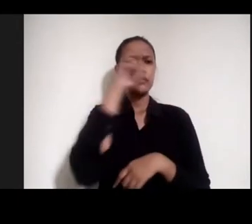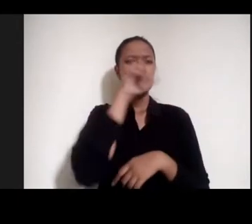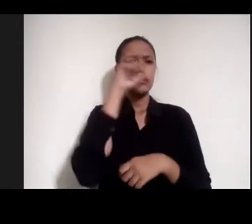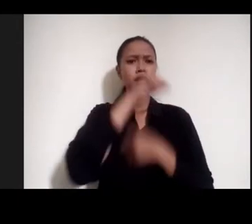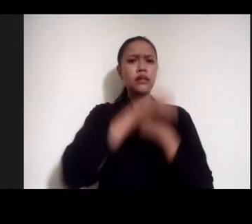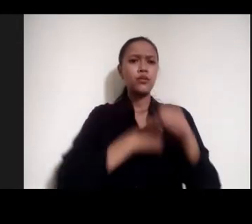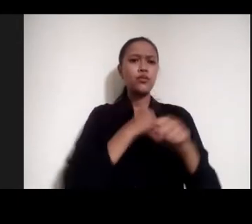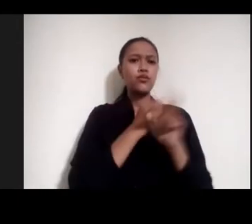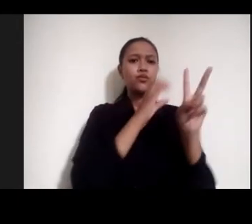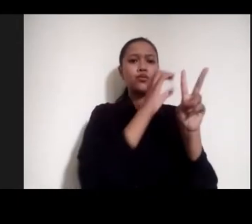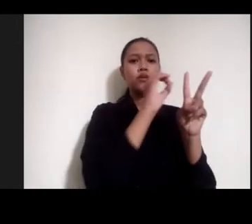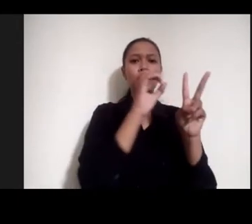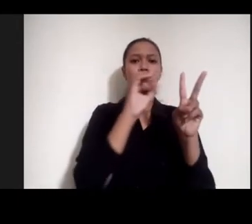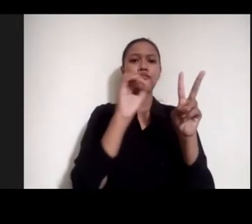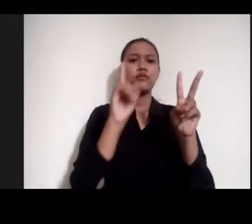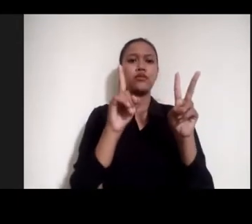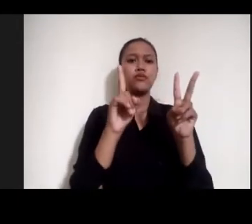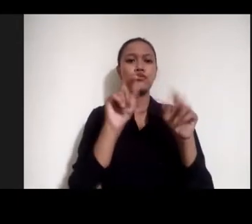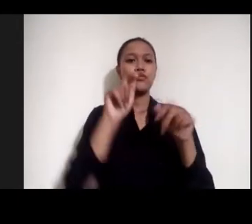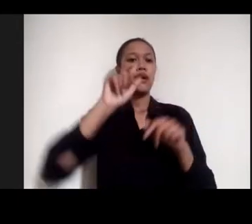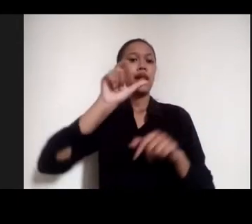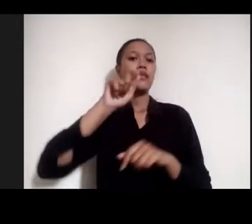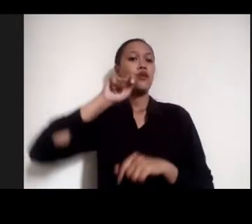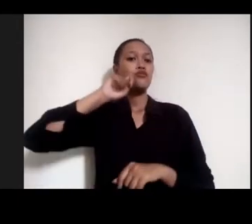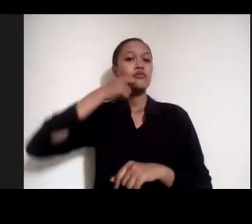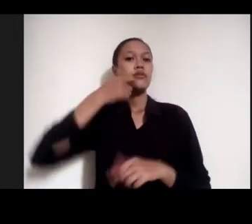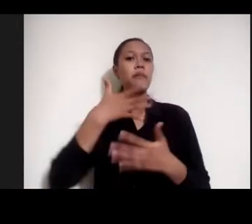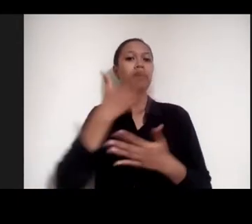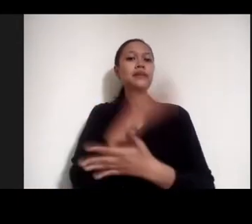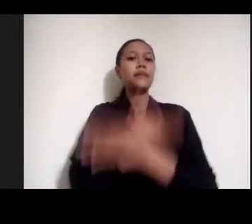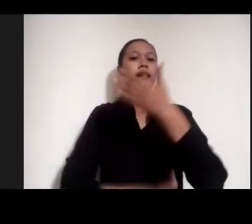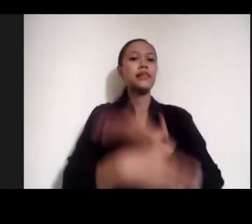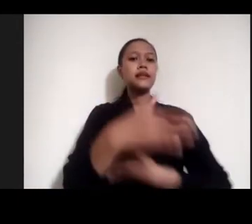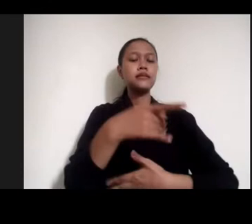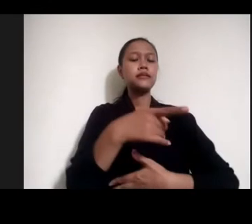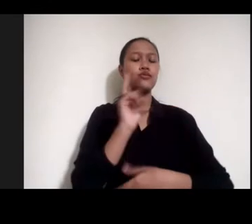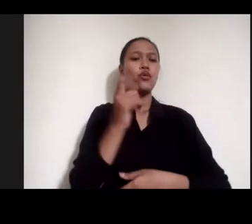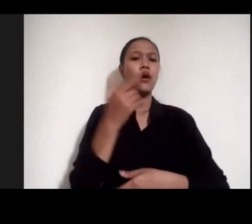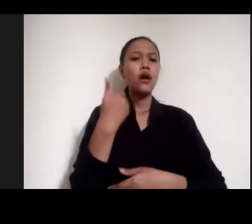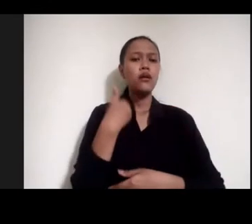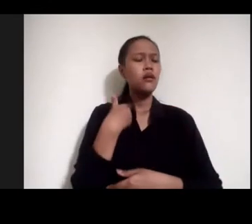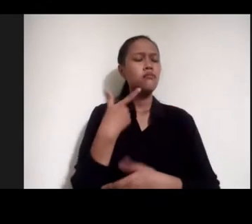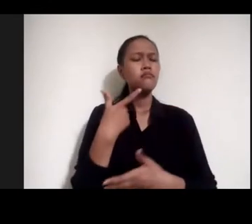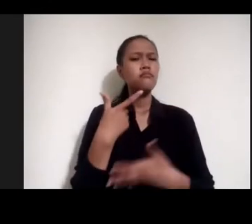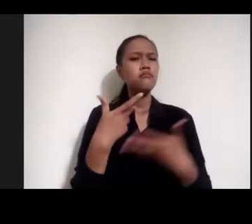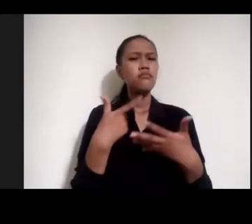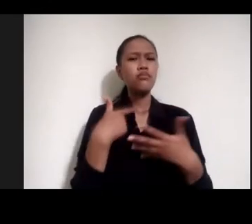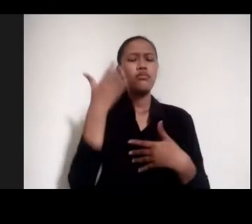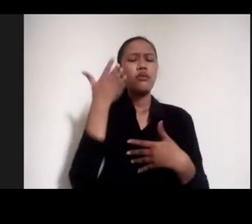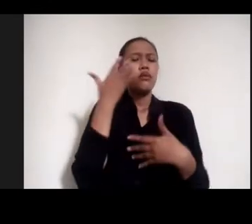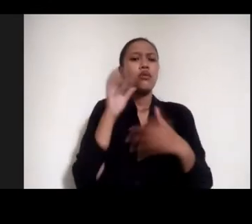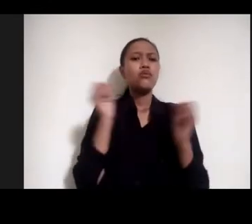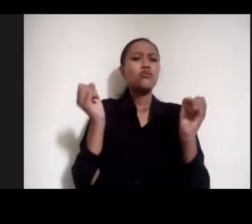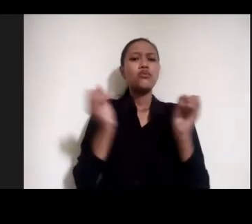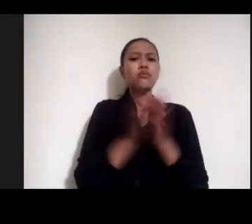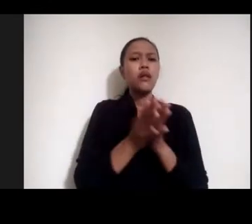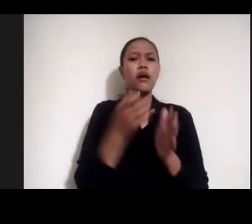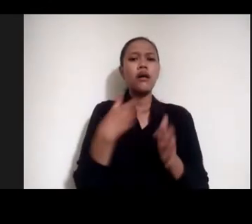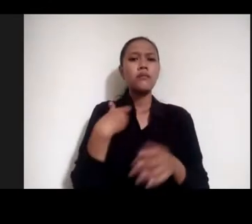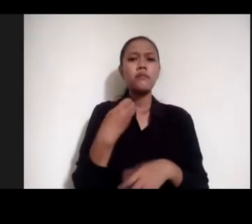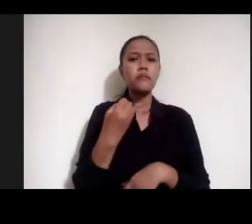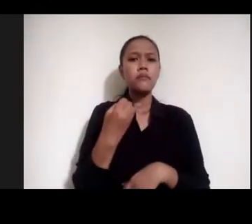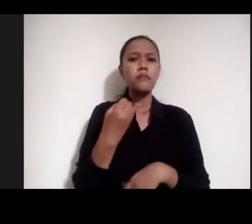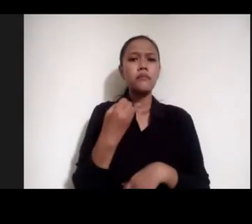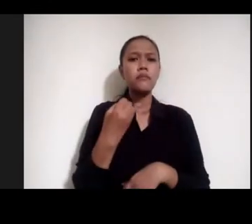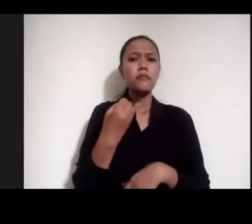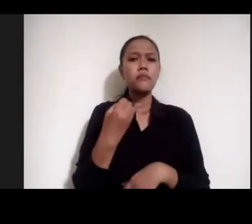2001 Dengan keyword Disabilitas Itu Paling tidak ada Aku gak tahu Totalnya ada Berapa tender Karena ini